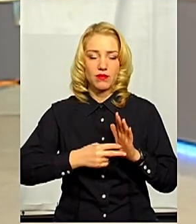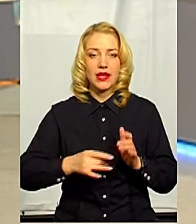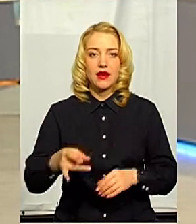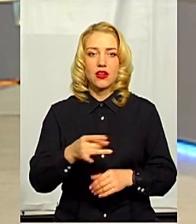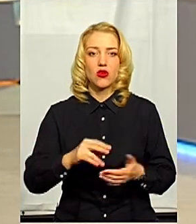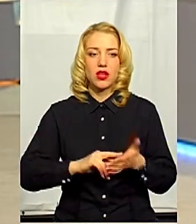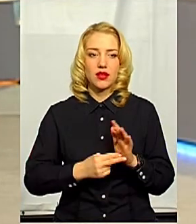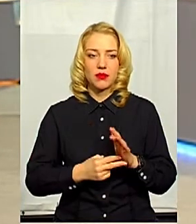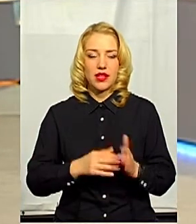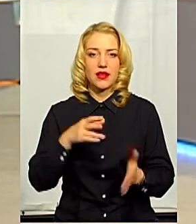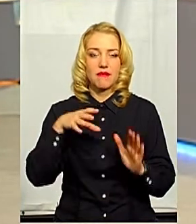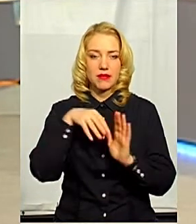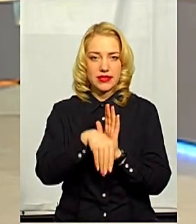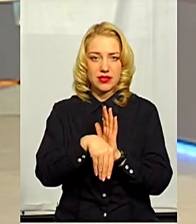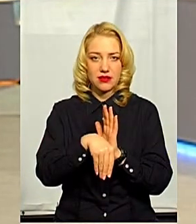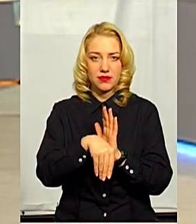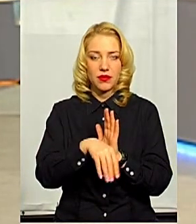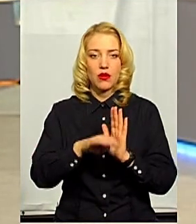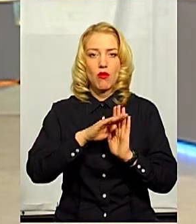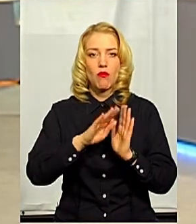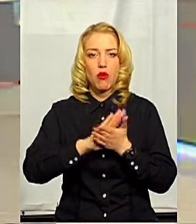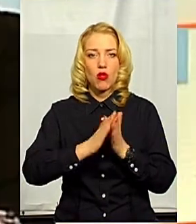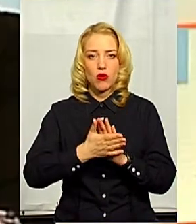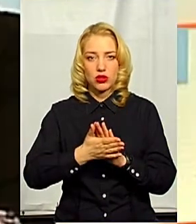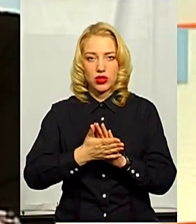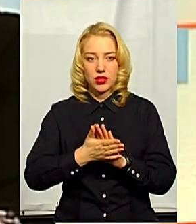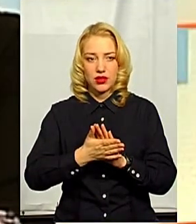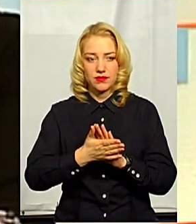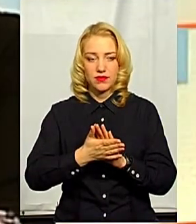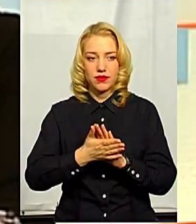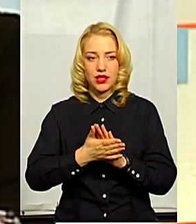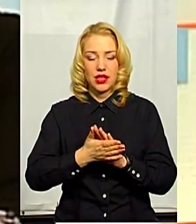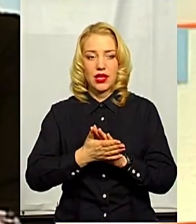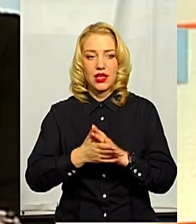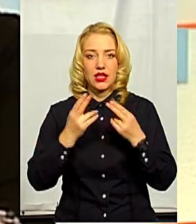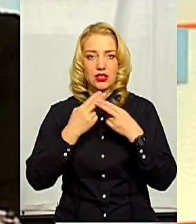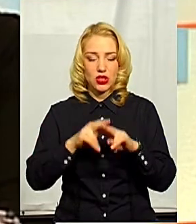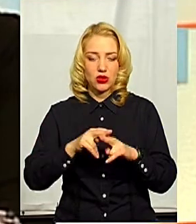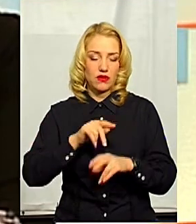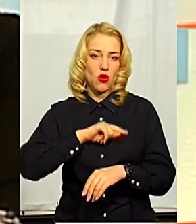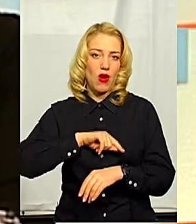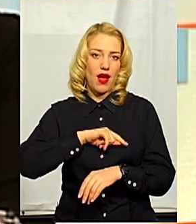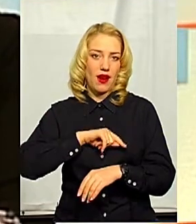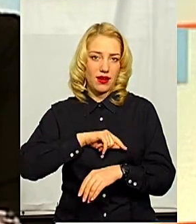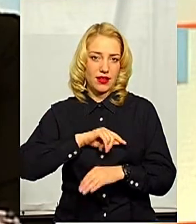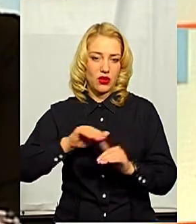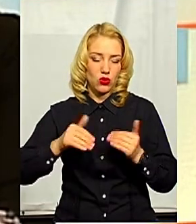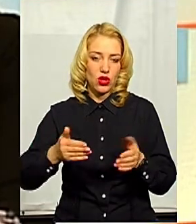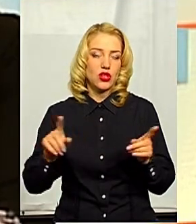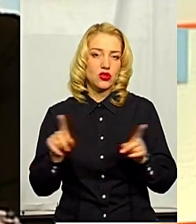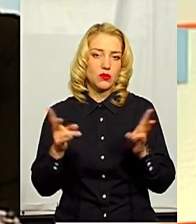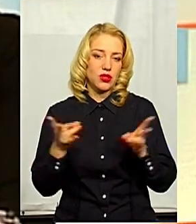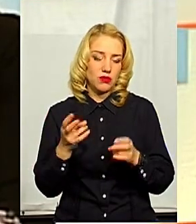Регіональний план містить положення, такого інструктивного характеру, що